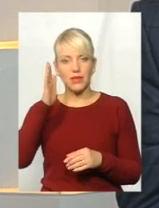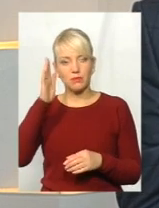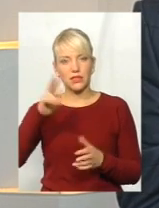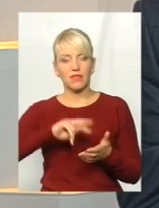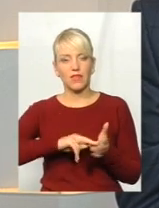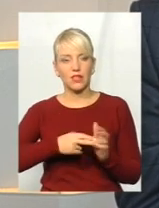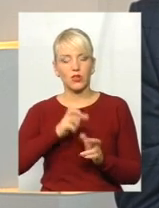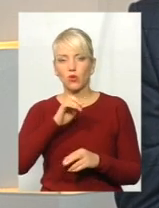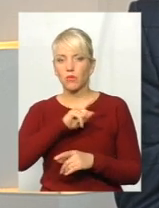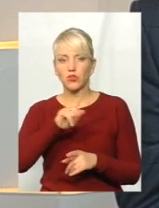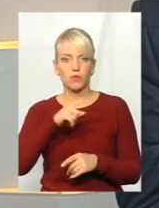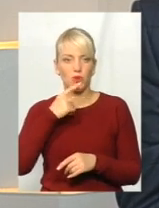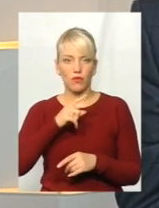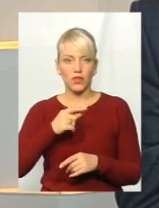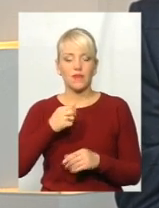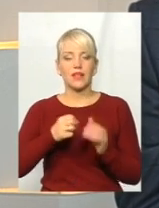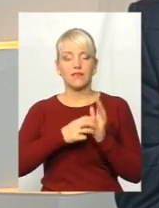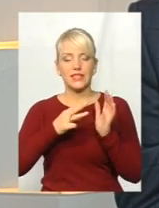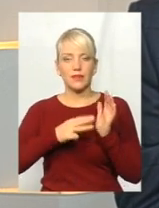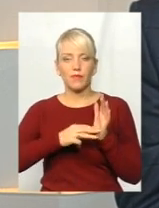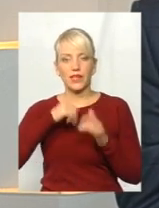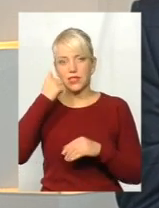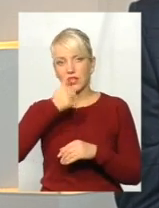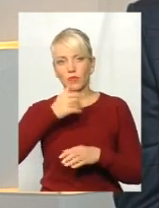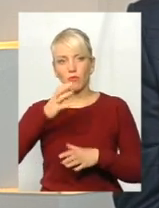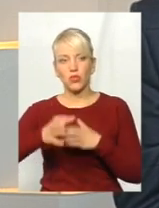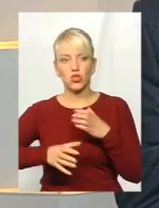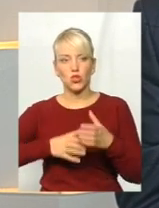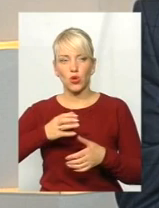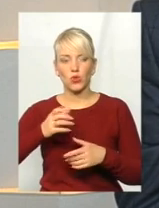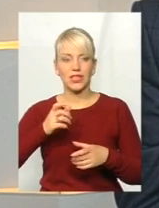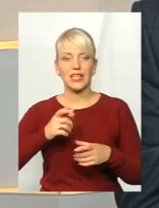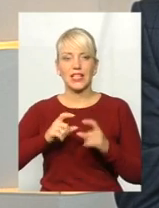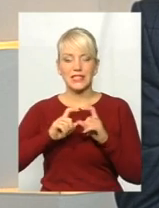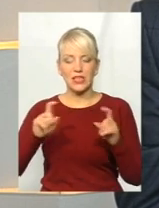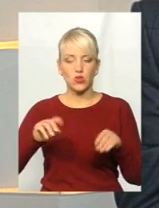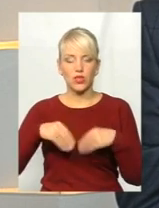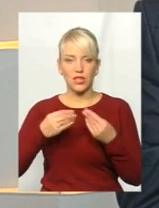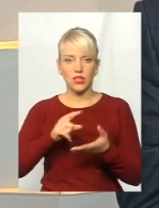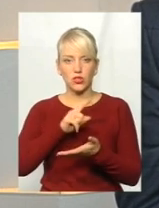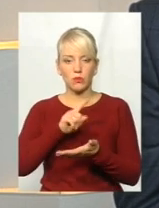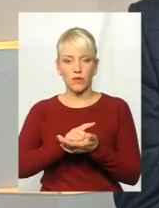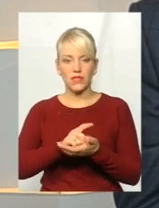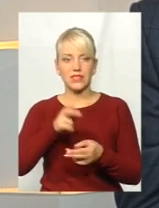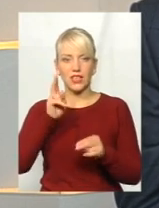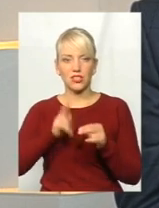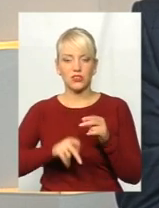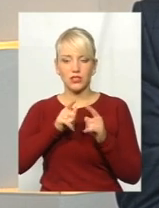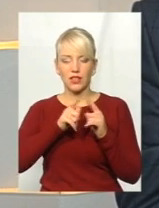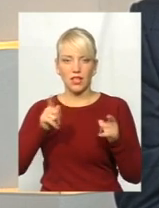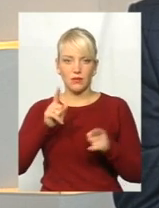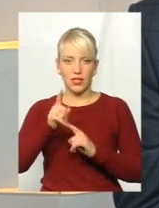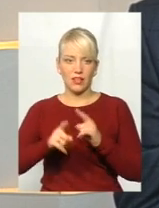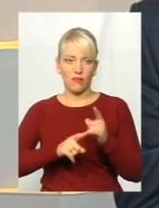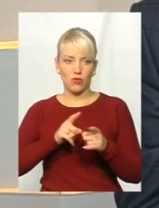хто б що не говорив, в 2018 рік дане міжнародним інституціям зобов'язання, що закінчиться терреформа. Я думаю, що